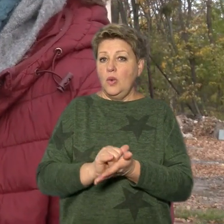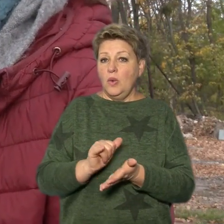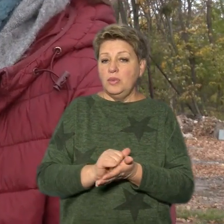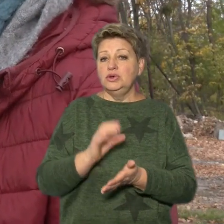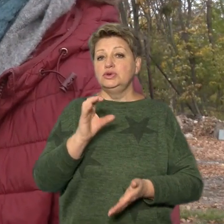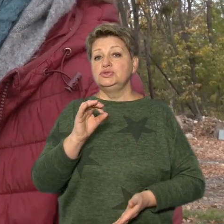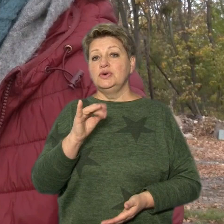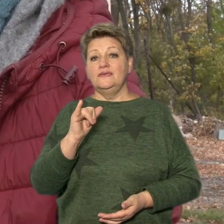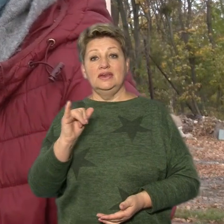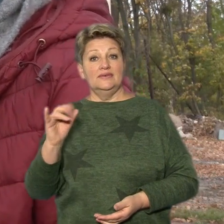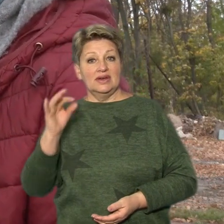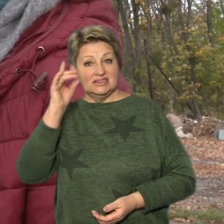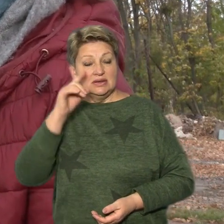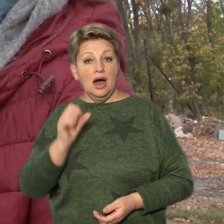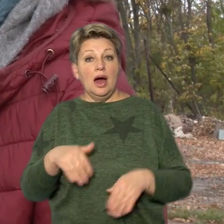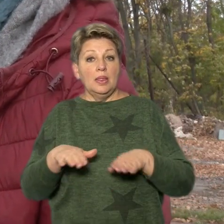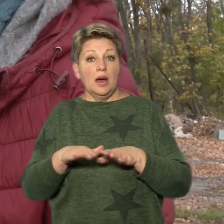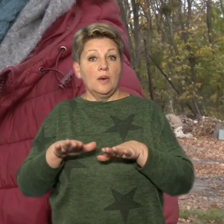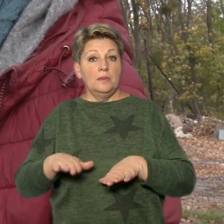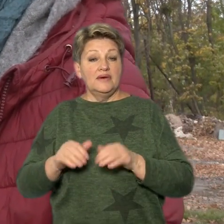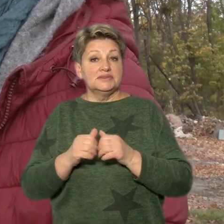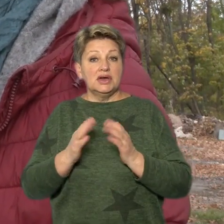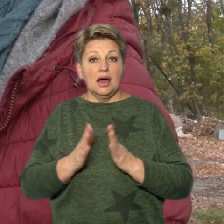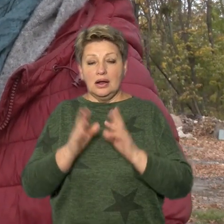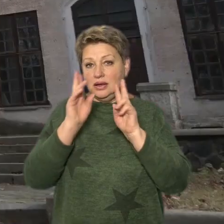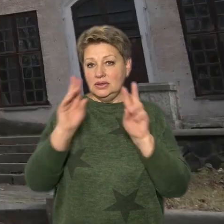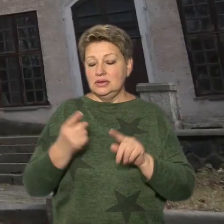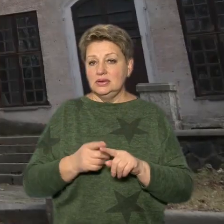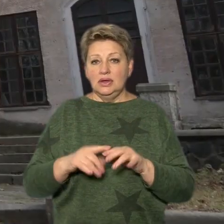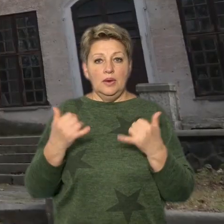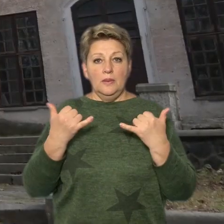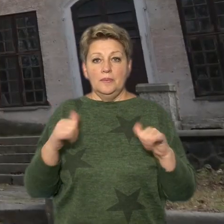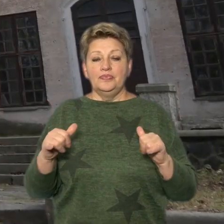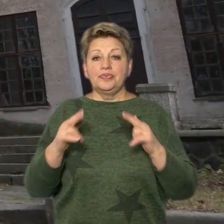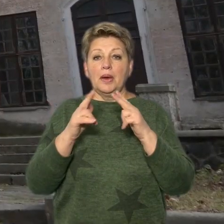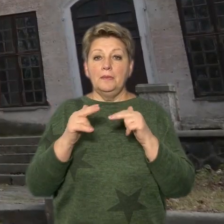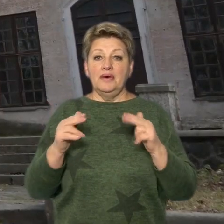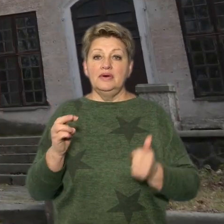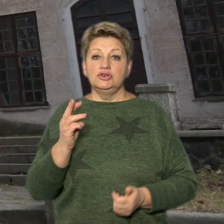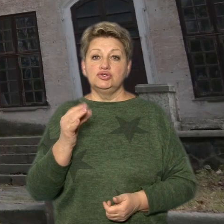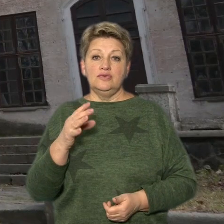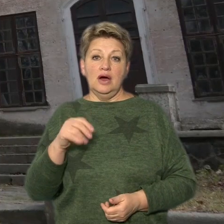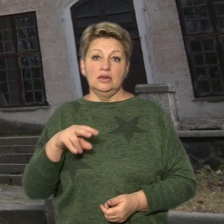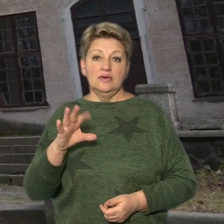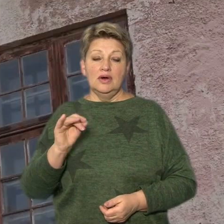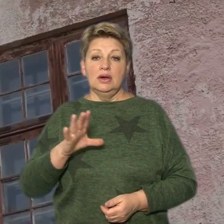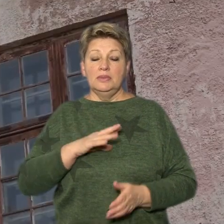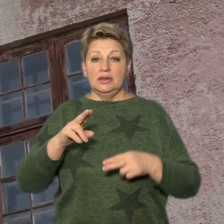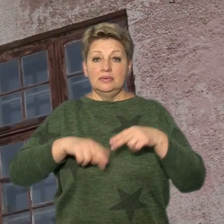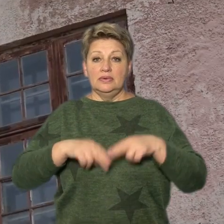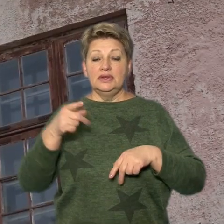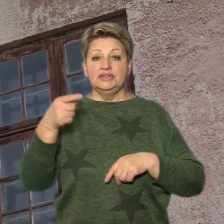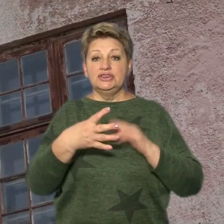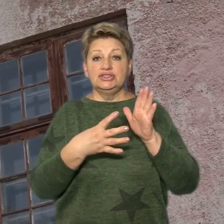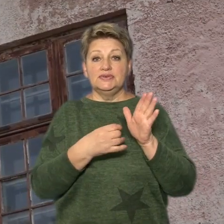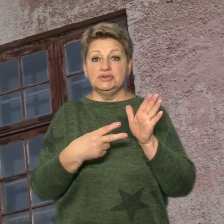всі знають той парк, а такого місця взагалі не знають і це вражає. Палац Шувалових був зведений у 1907 році як